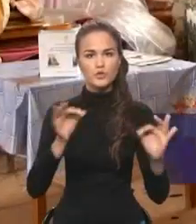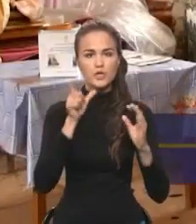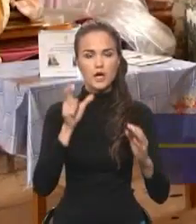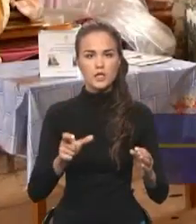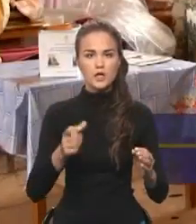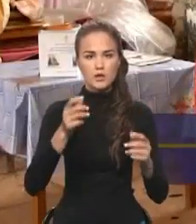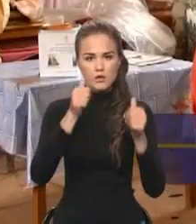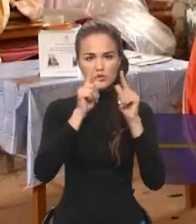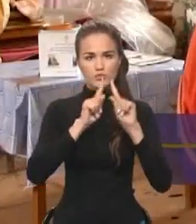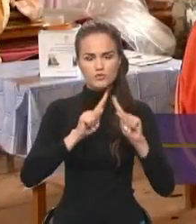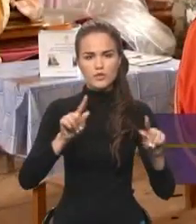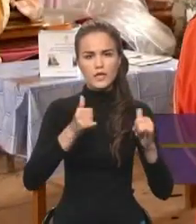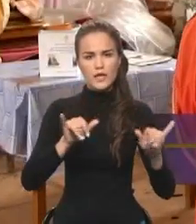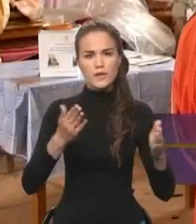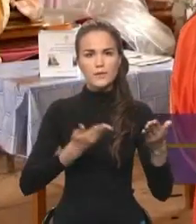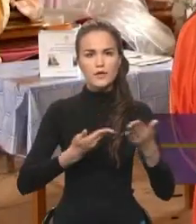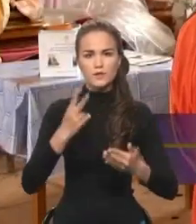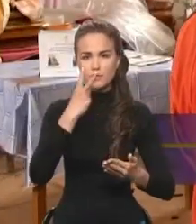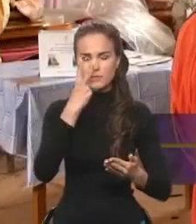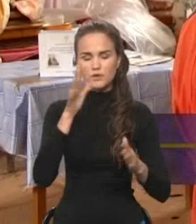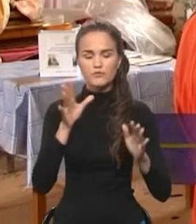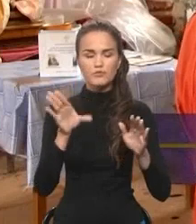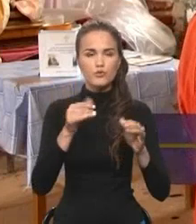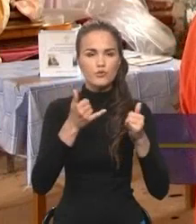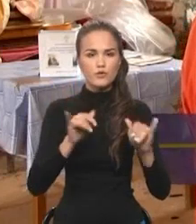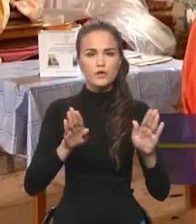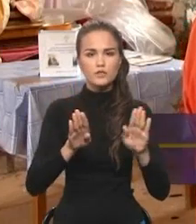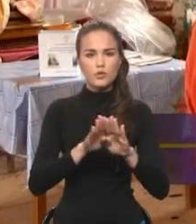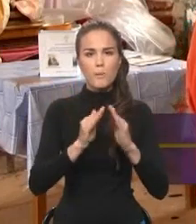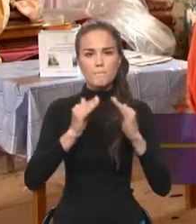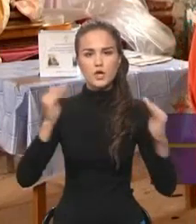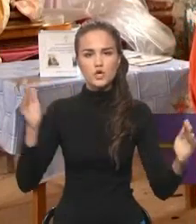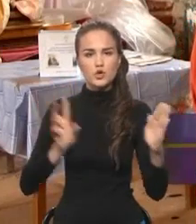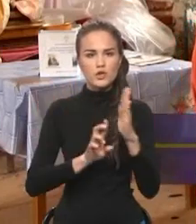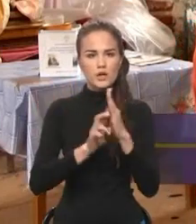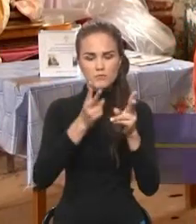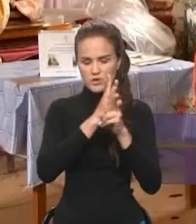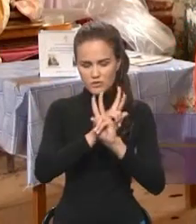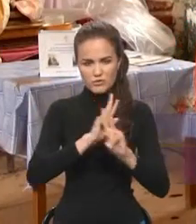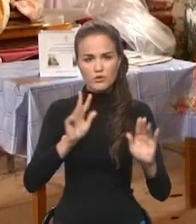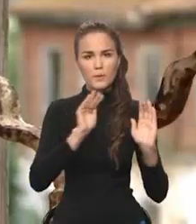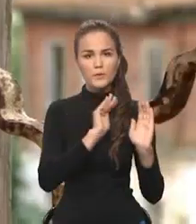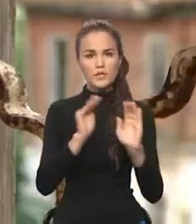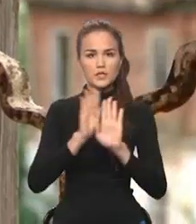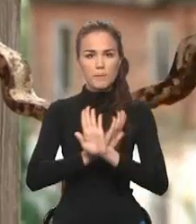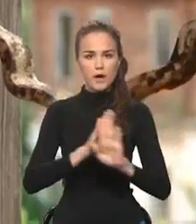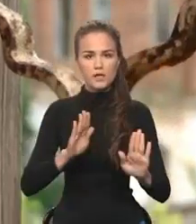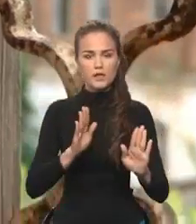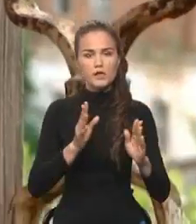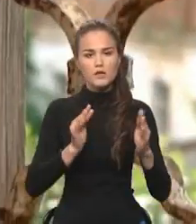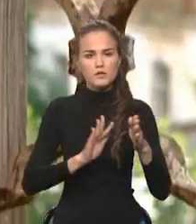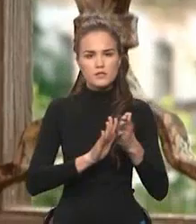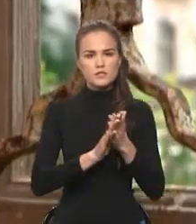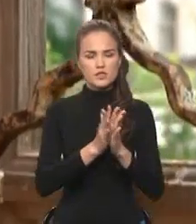с удивлением ходила, смотрела и все удивлялось, что такой большой храм и никто им не занимается Ну как,